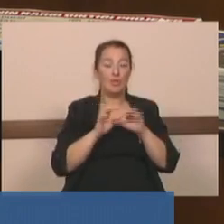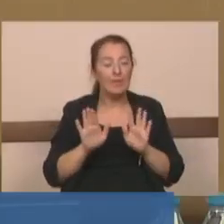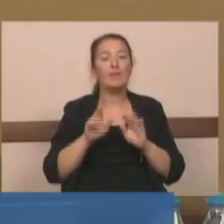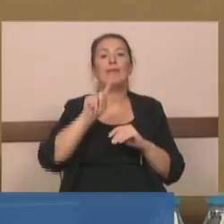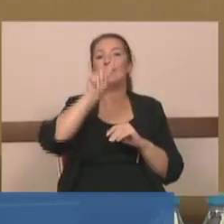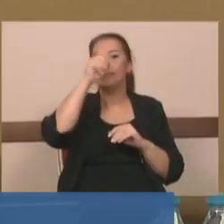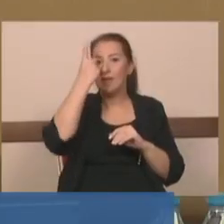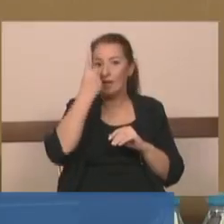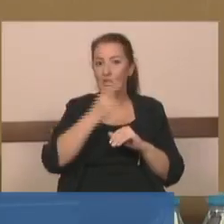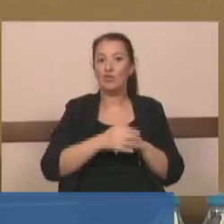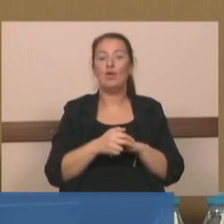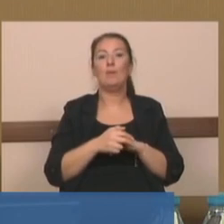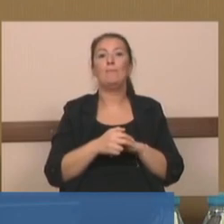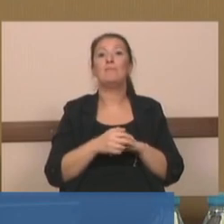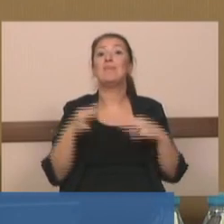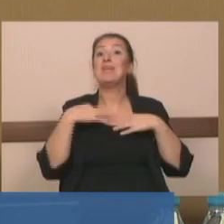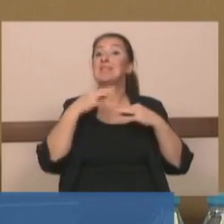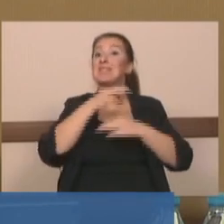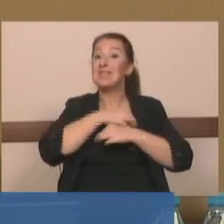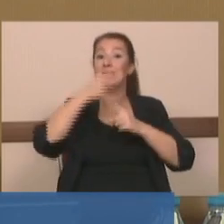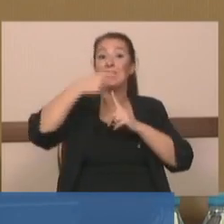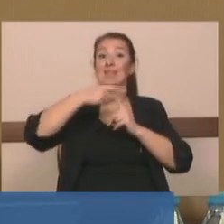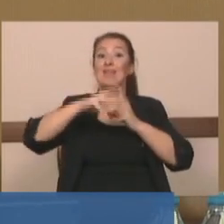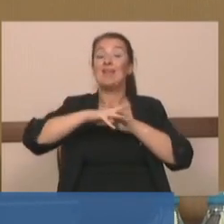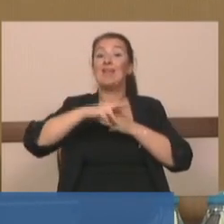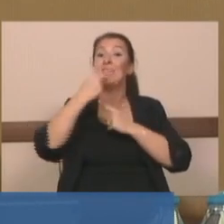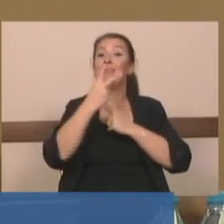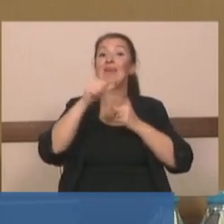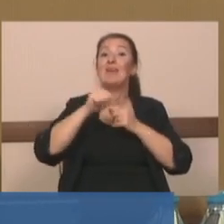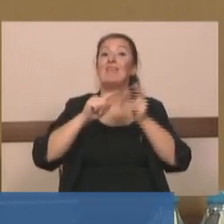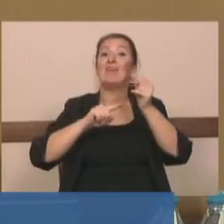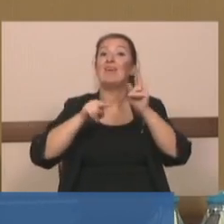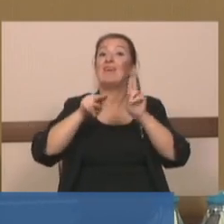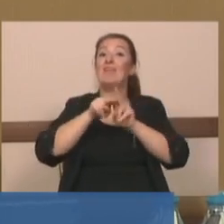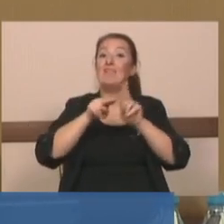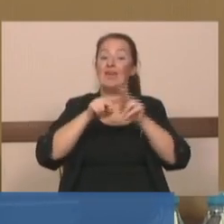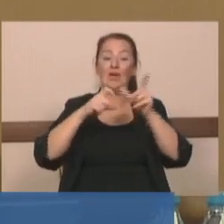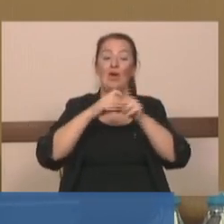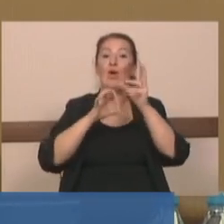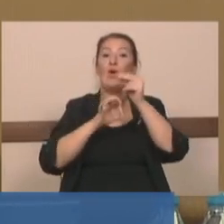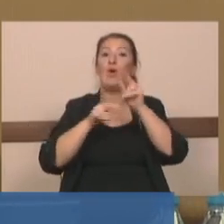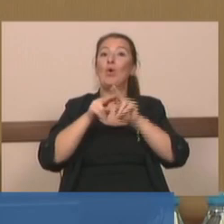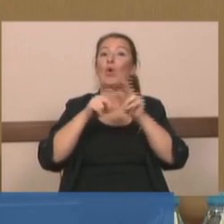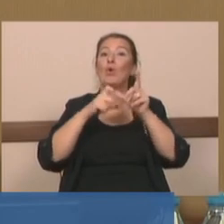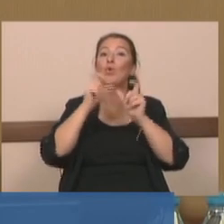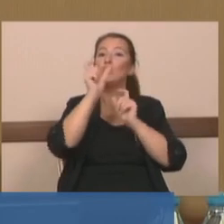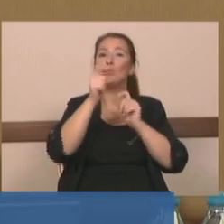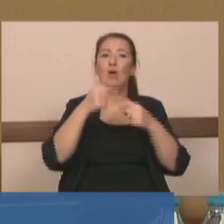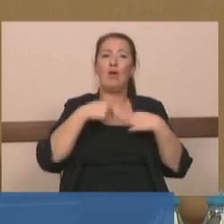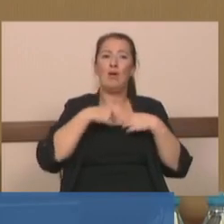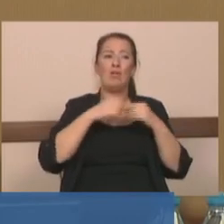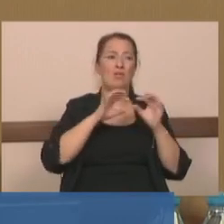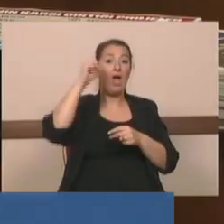Sadece Sayın Tevfik Göksu'nun en az iki kez beni taklit ederek konuşmasını kınıyorum. Hiç